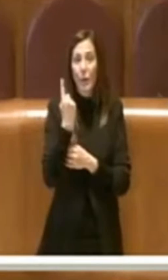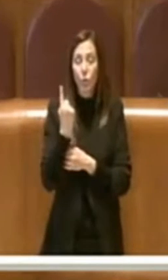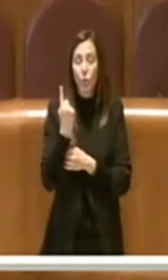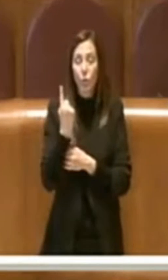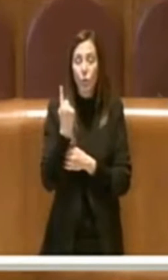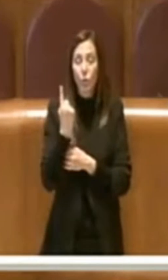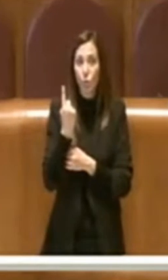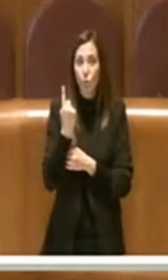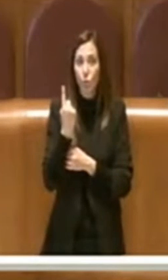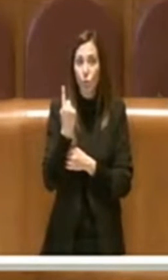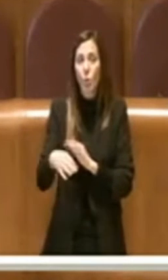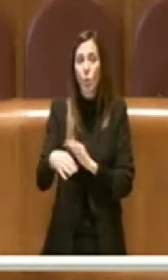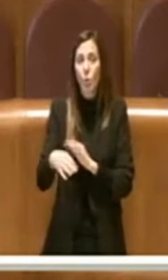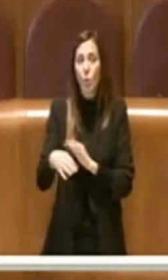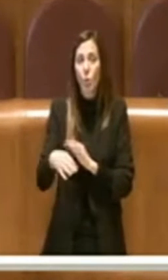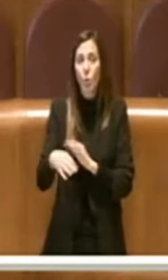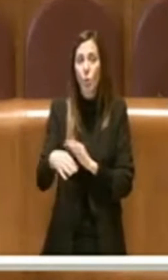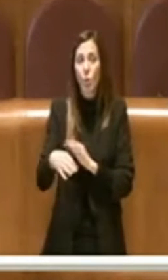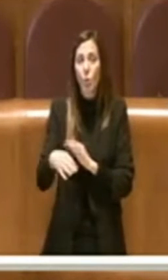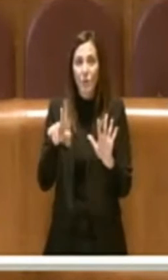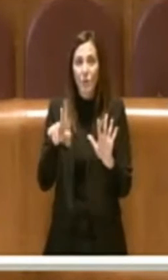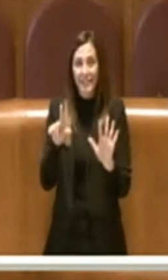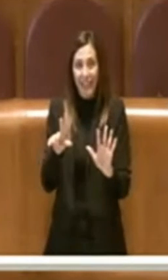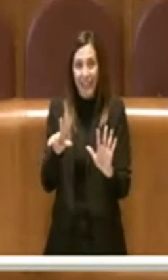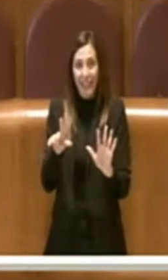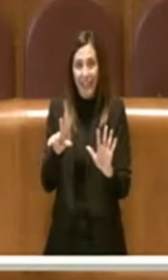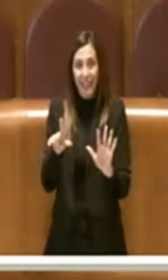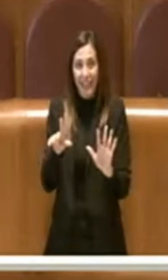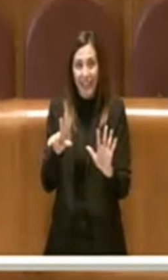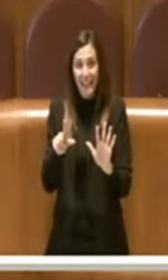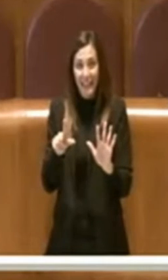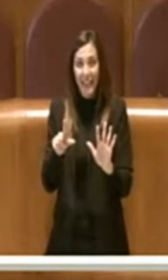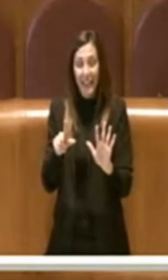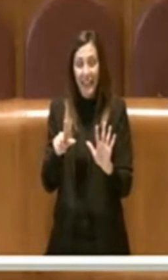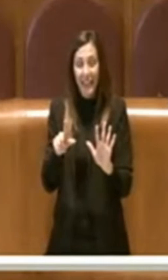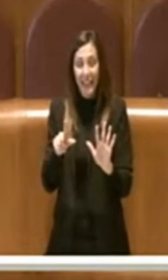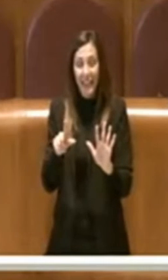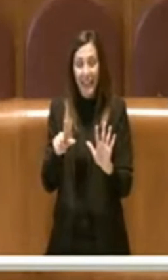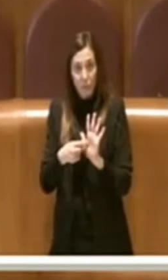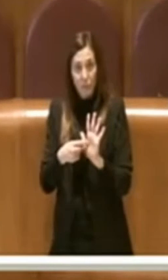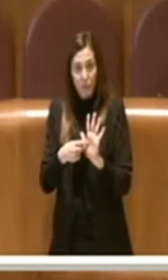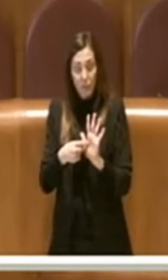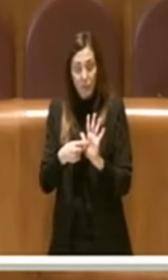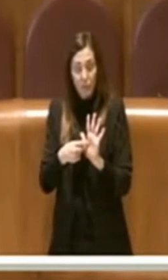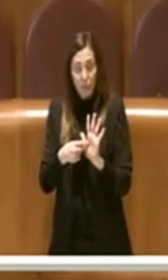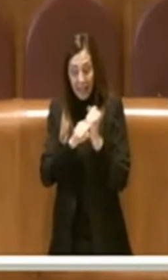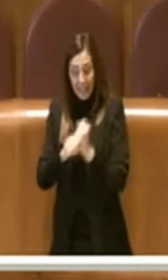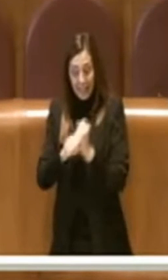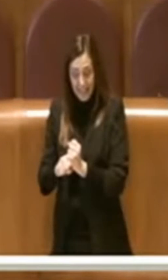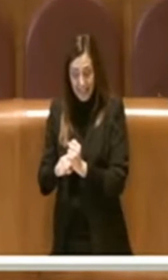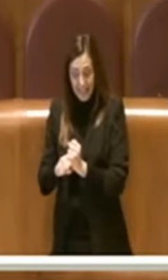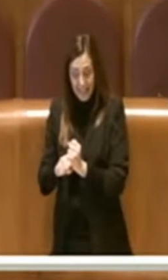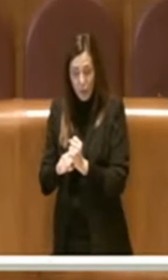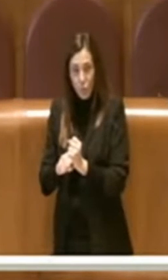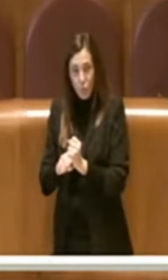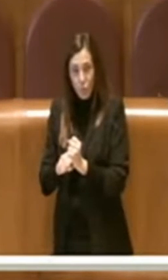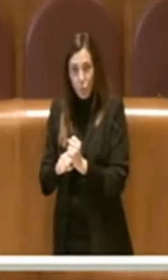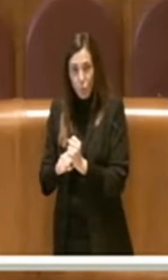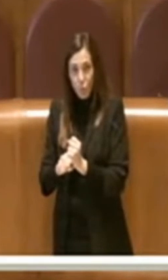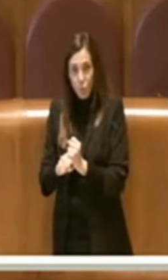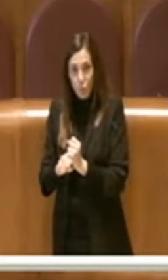sull'articolo 7 dove quindi è stato richiamato l'istituto di cui abbiamo